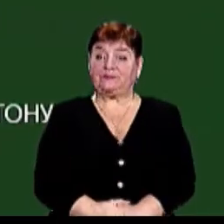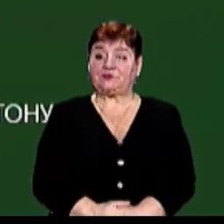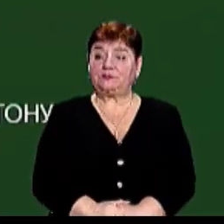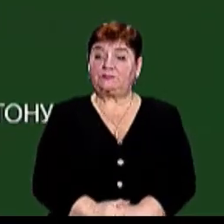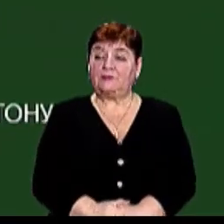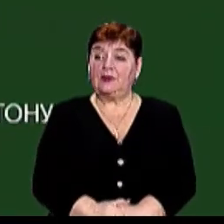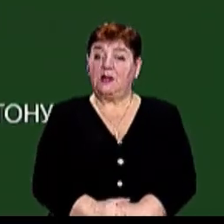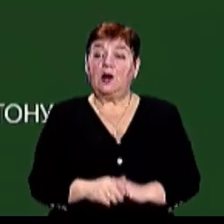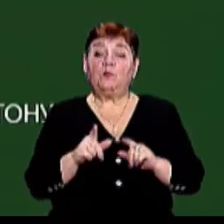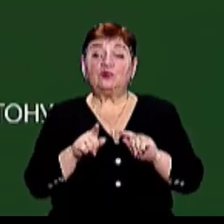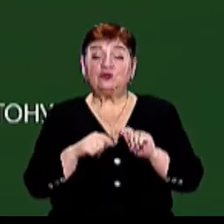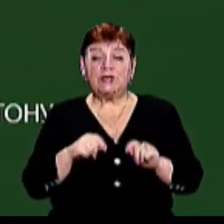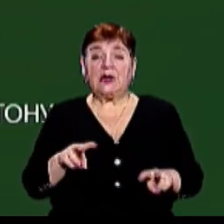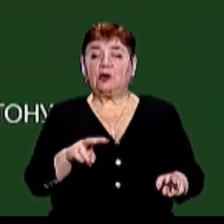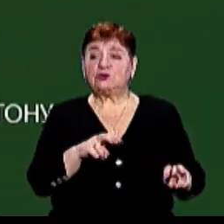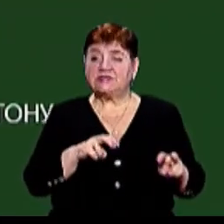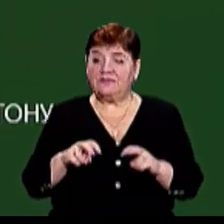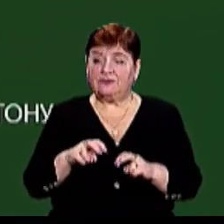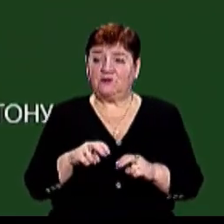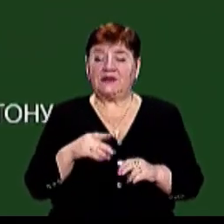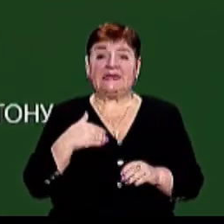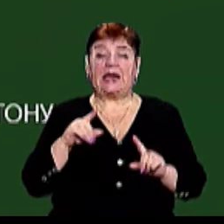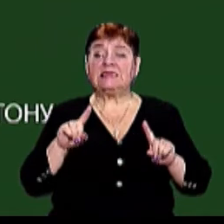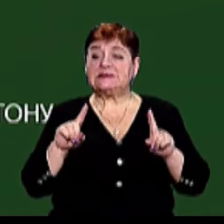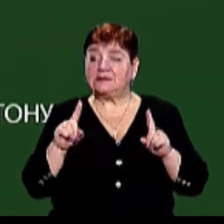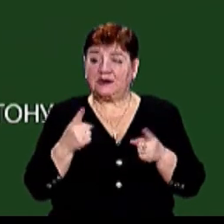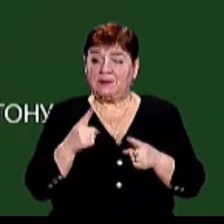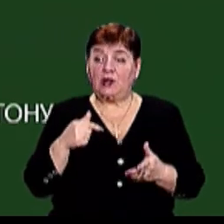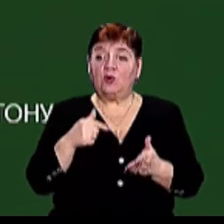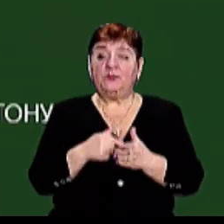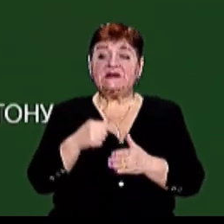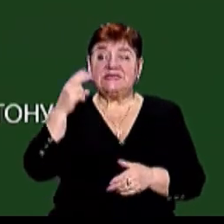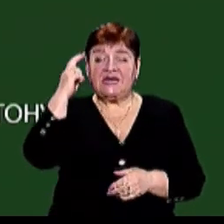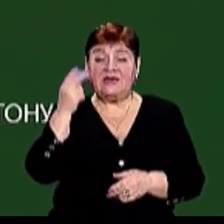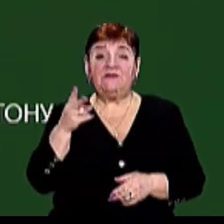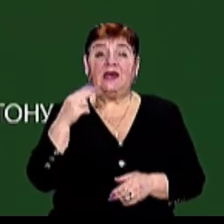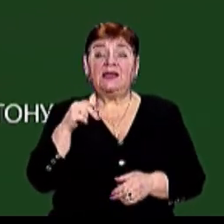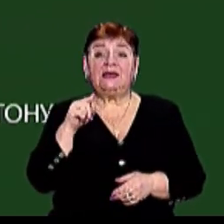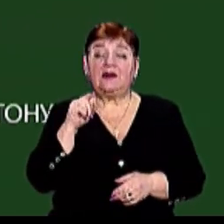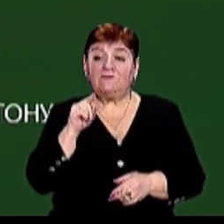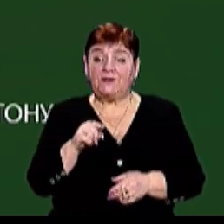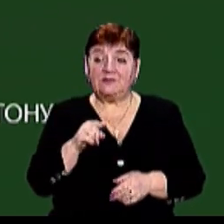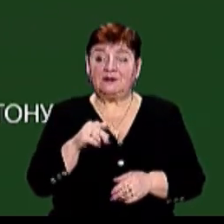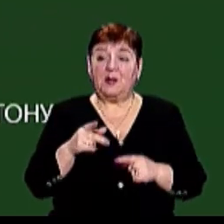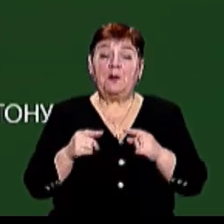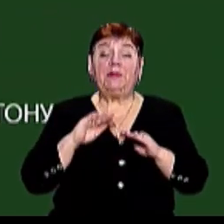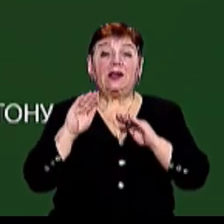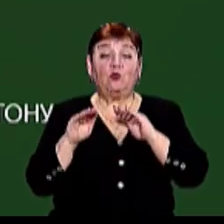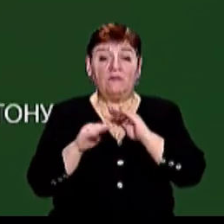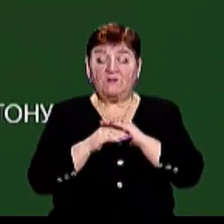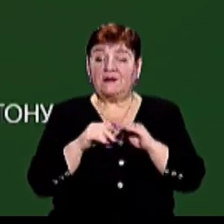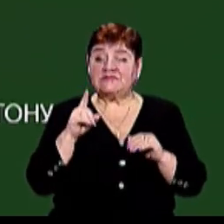Прошука розшукали та затримали в місті Київ, де він переховувався від правоохоронців протягом тривалого часу Іноземці